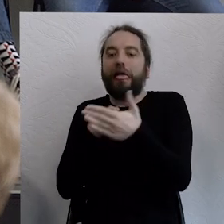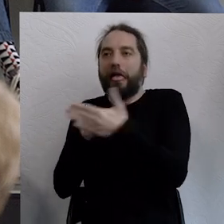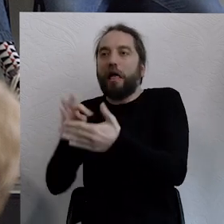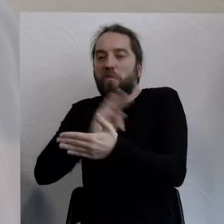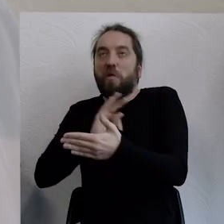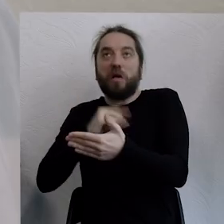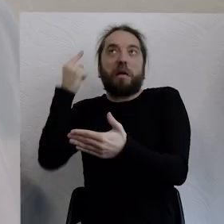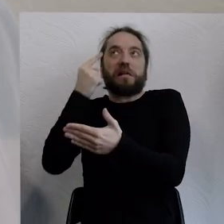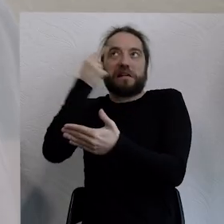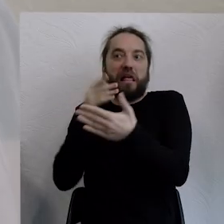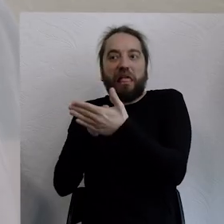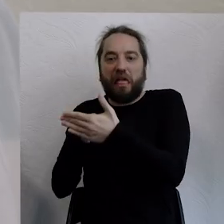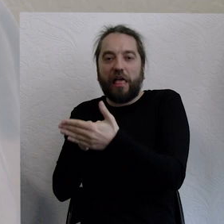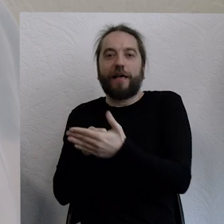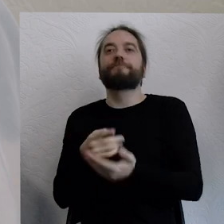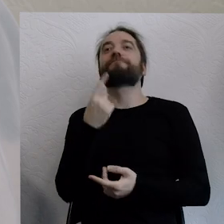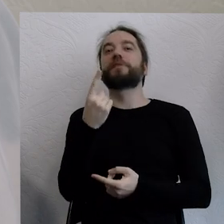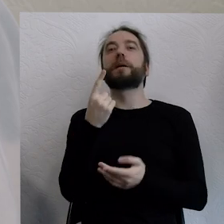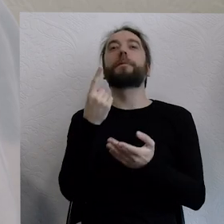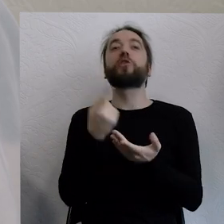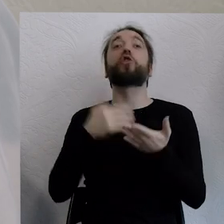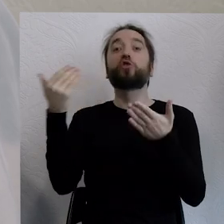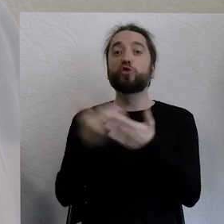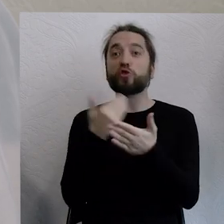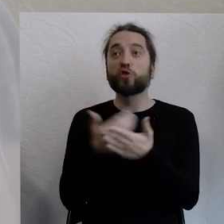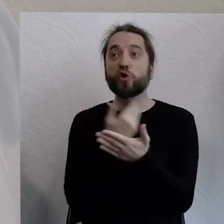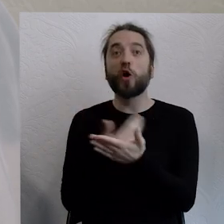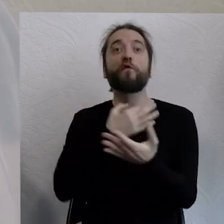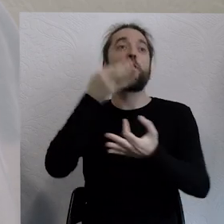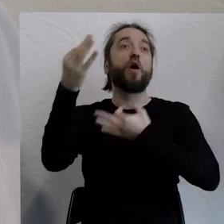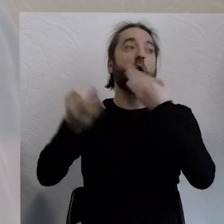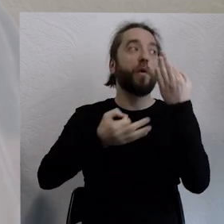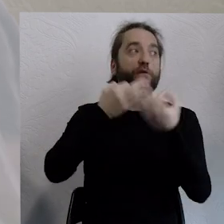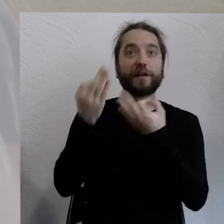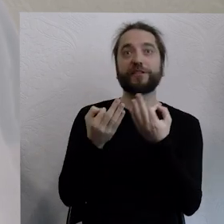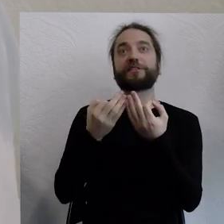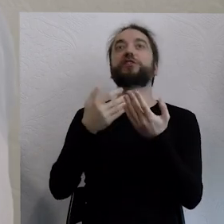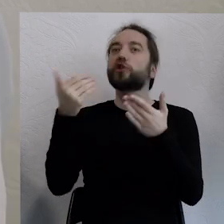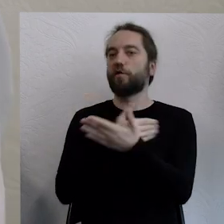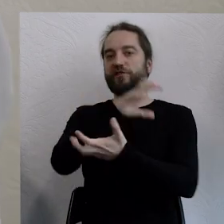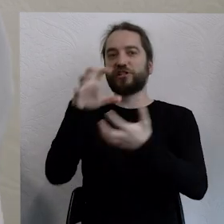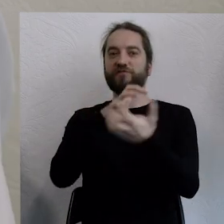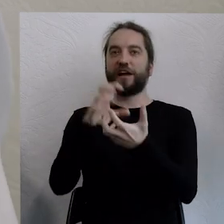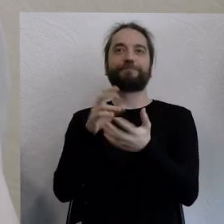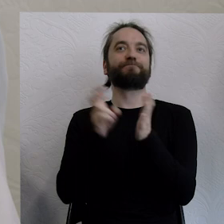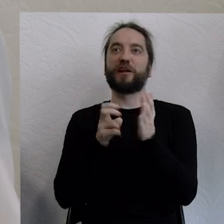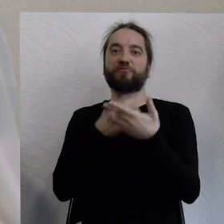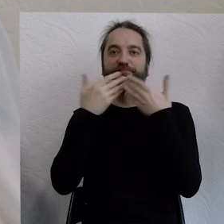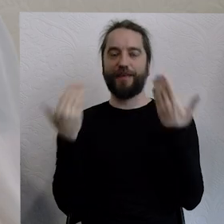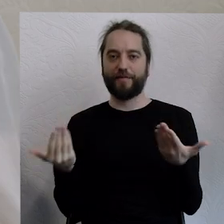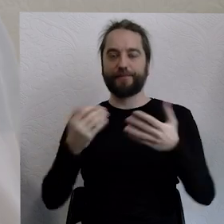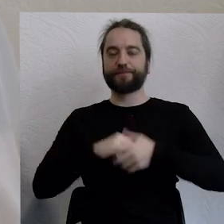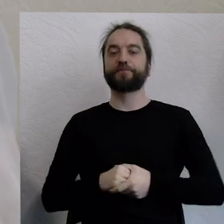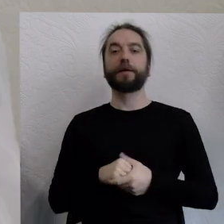horyzontów. Jednym słowem brakuje nam nowych sposobów opowiadania o świecie. Więc moim pierwszym